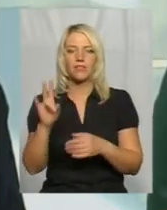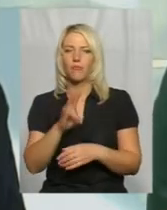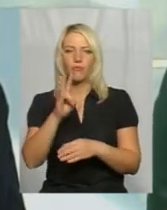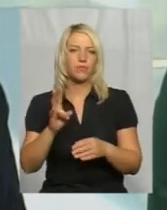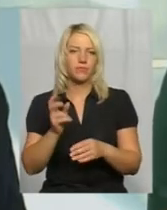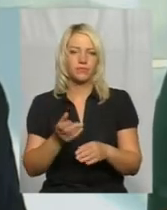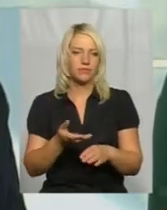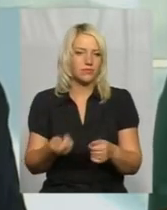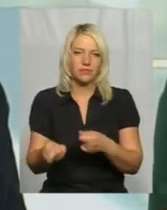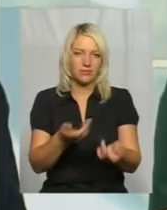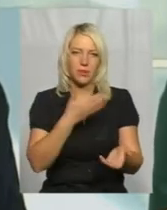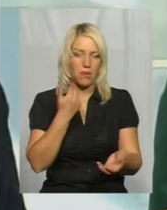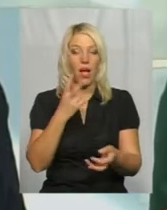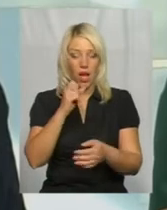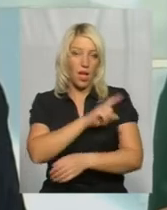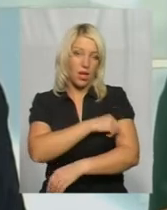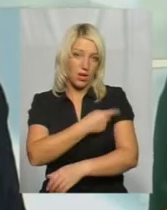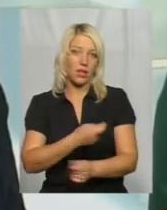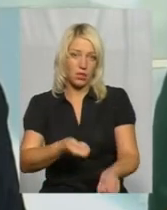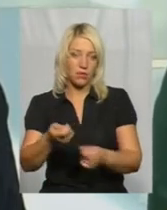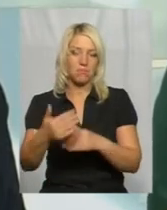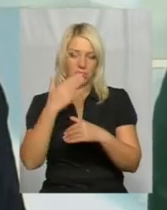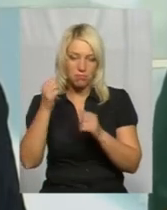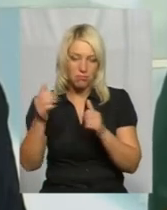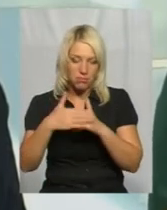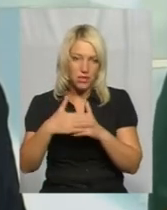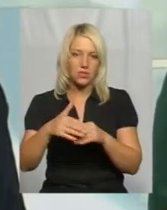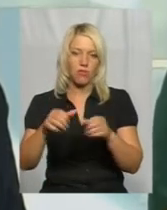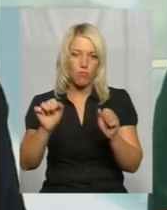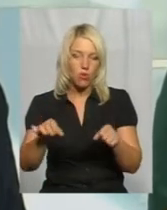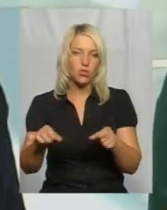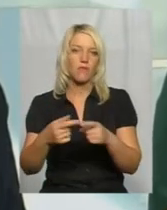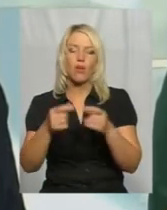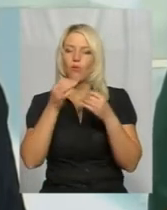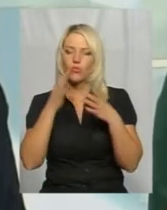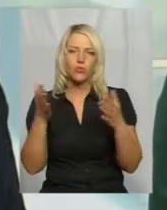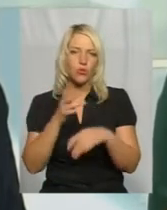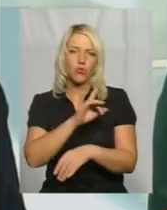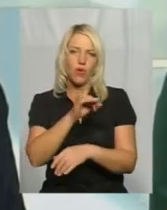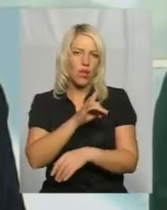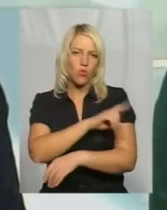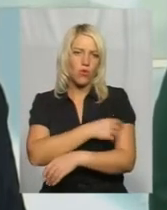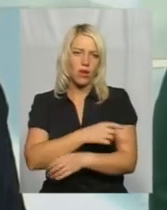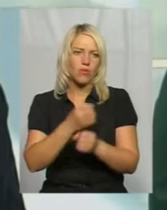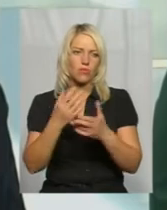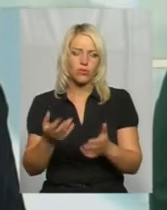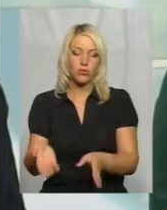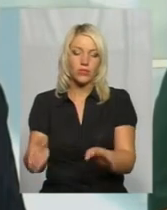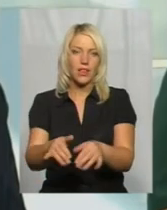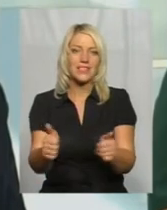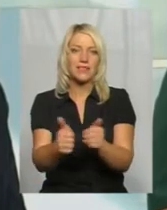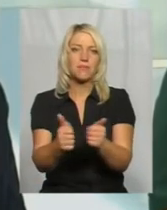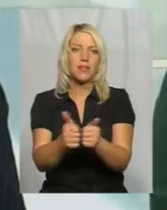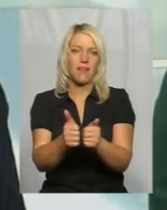лікарні це ближче, це можливо. І в принципі в любу районну лікарню, якщо звернеться, навіть не звернеться, просто залишить біля